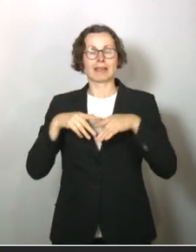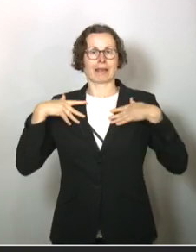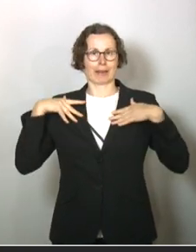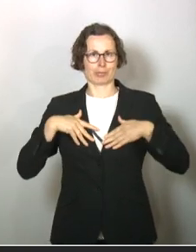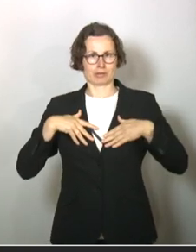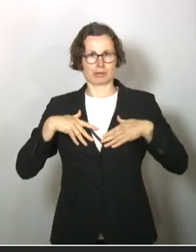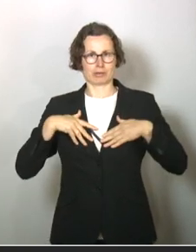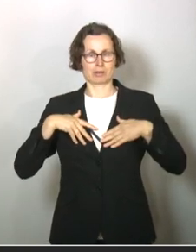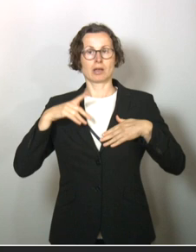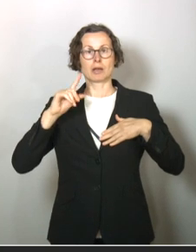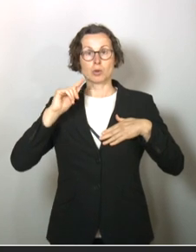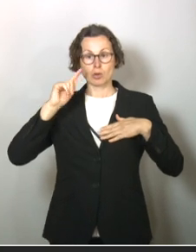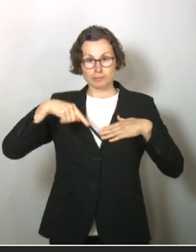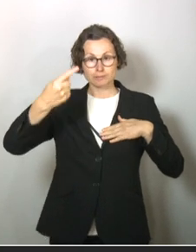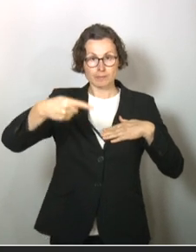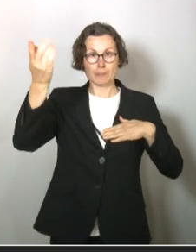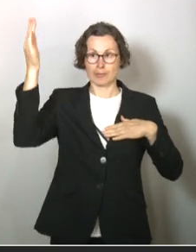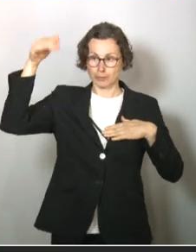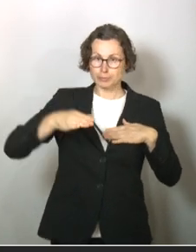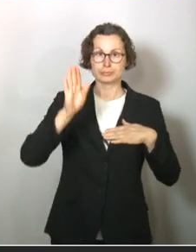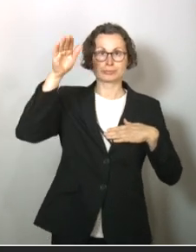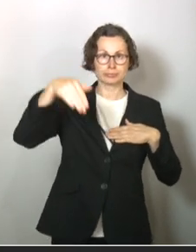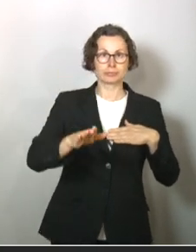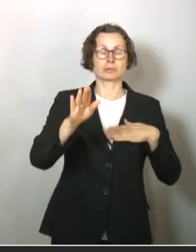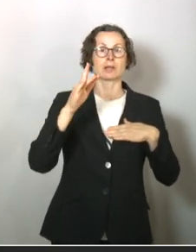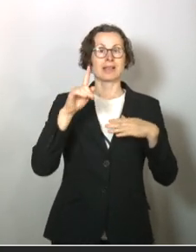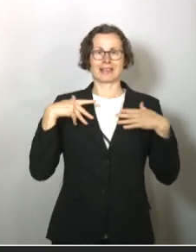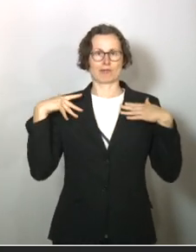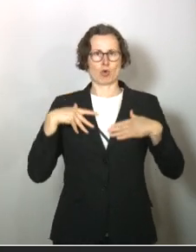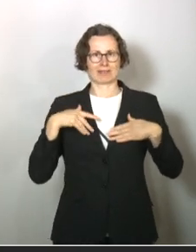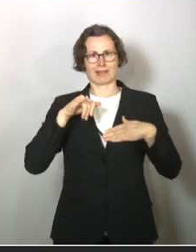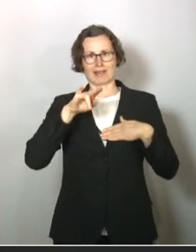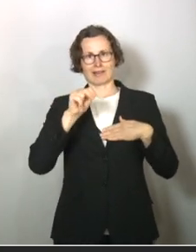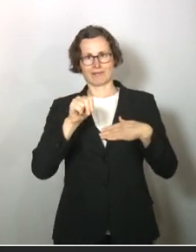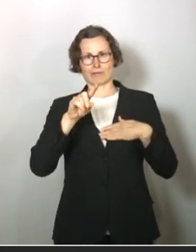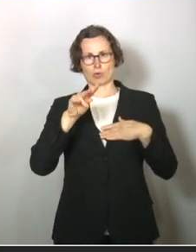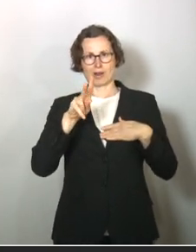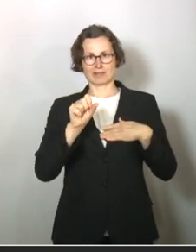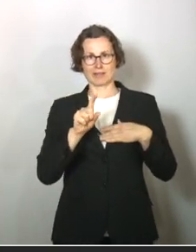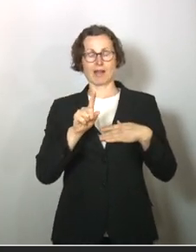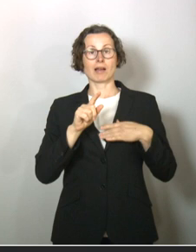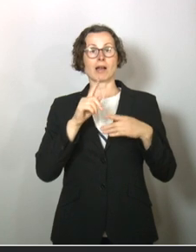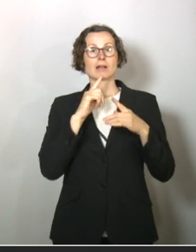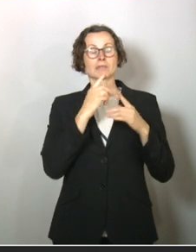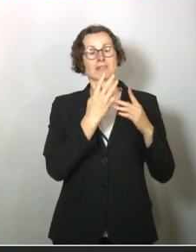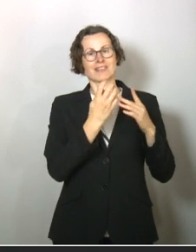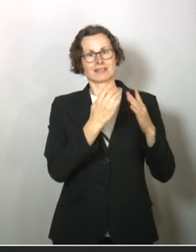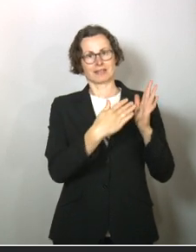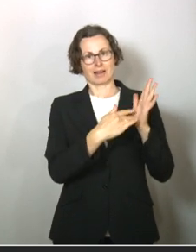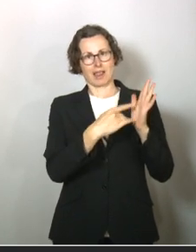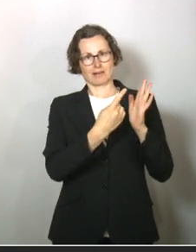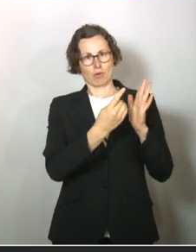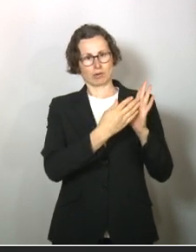Das heißt, regelmäßig zurückkehrt. Influenza kehrt um die 40. Kalenderwoche und um die